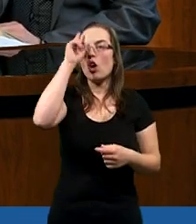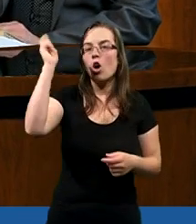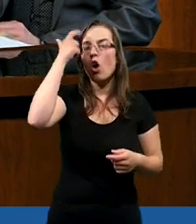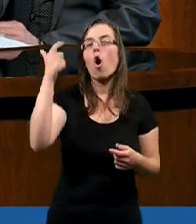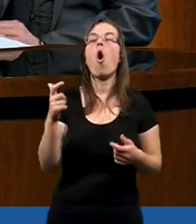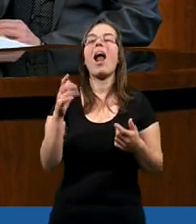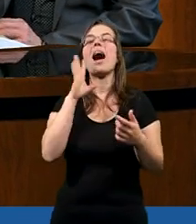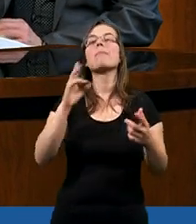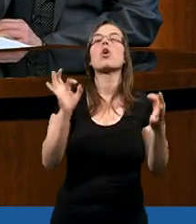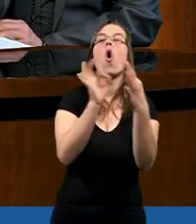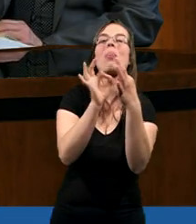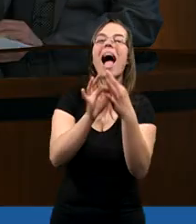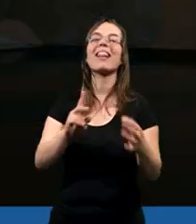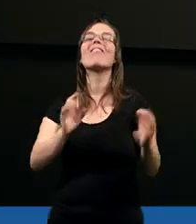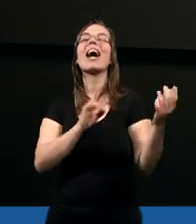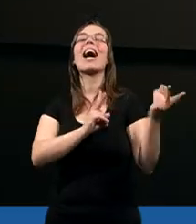relacje.